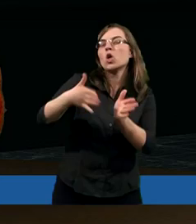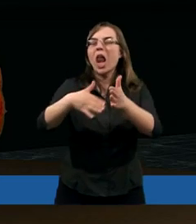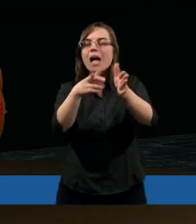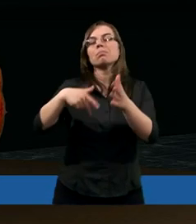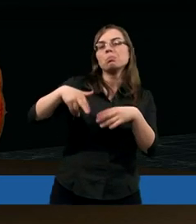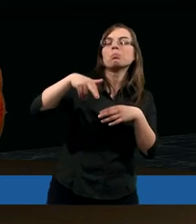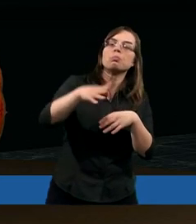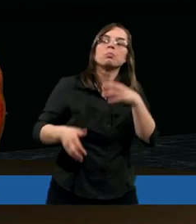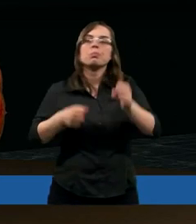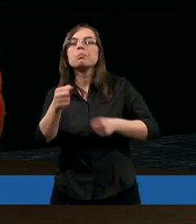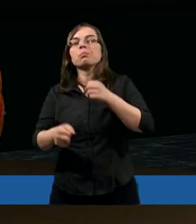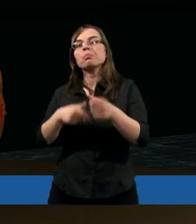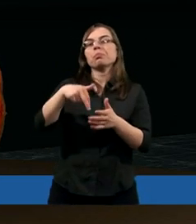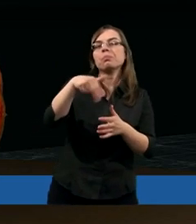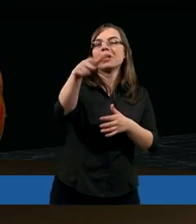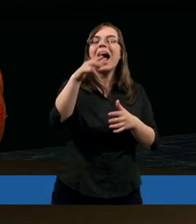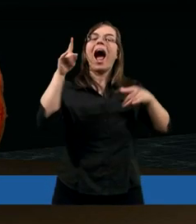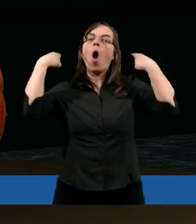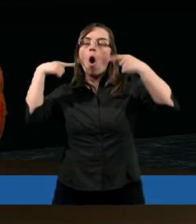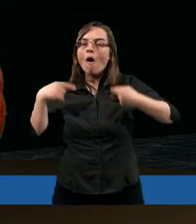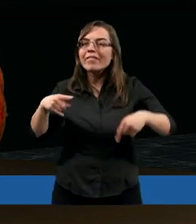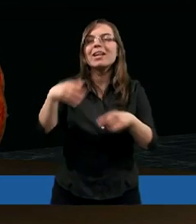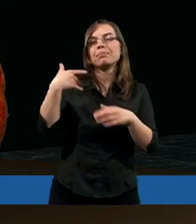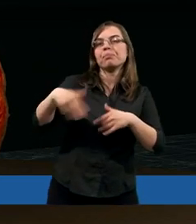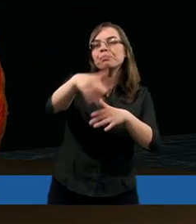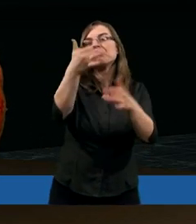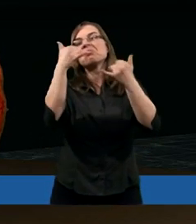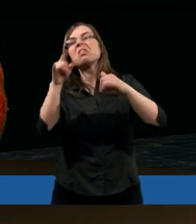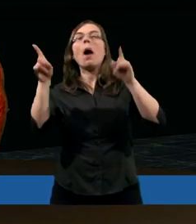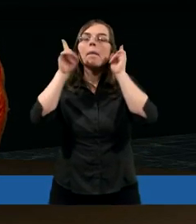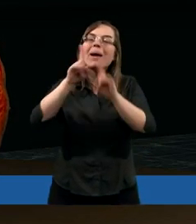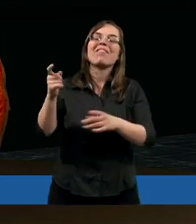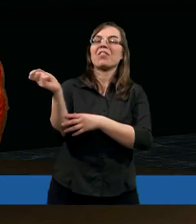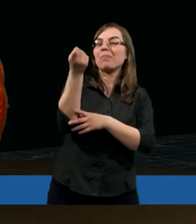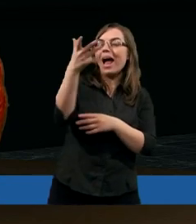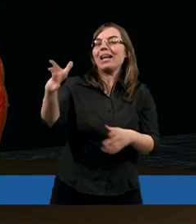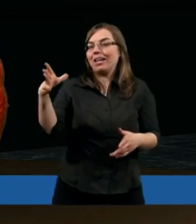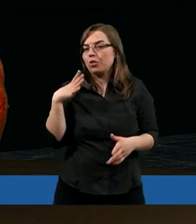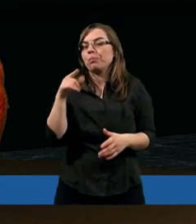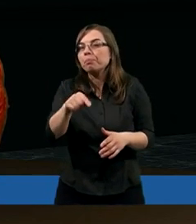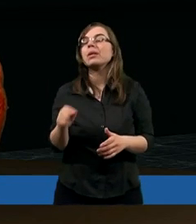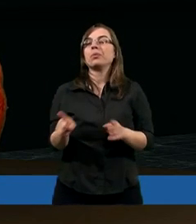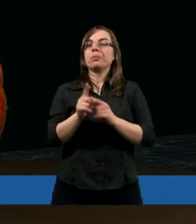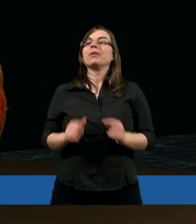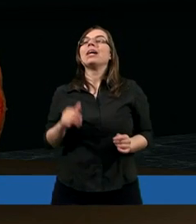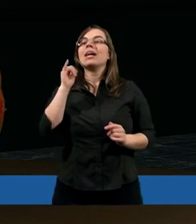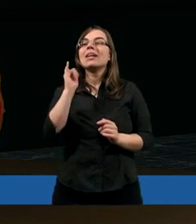na naszą drogę, wparowało stado owiec i był tam prawdziwy żywy pasterz i